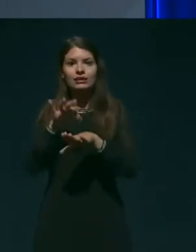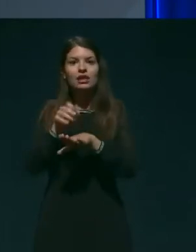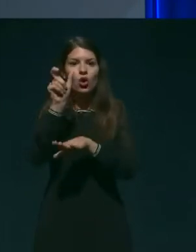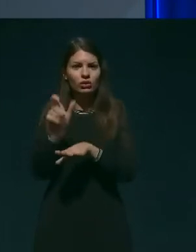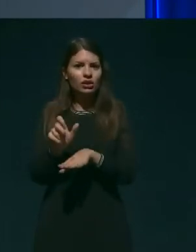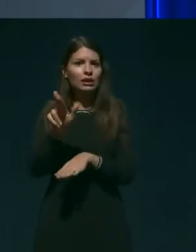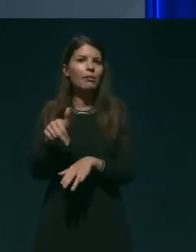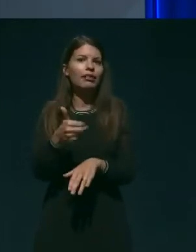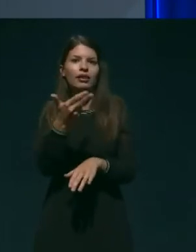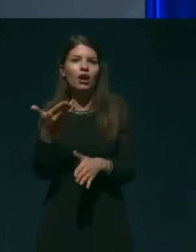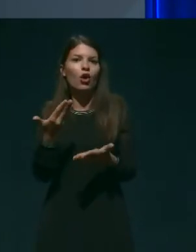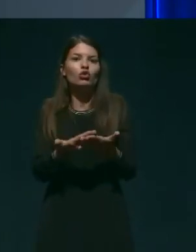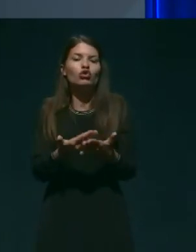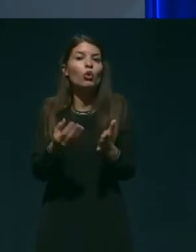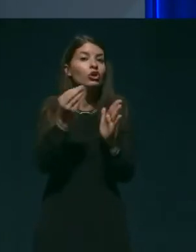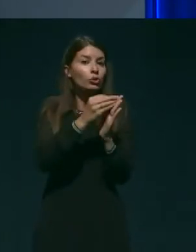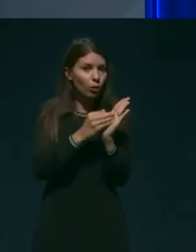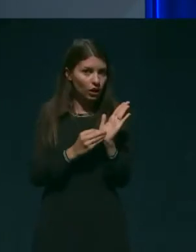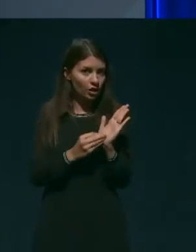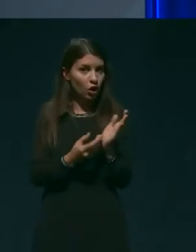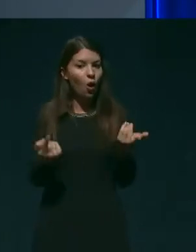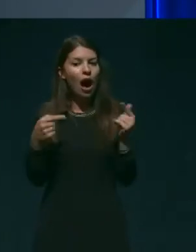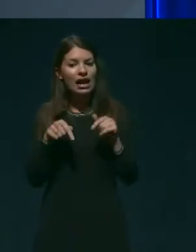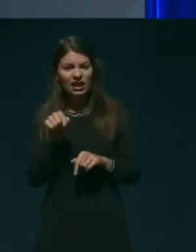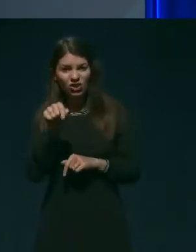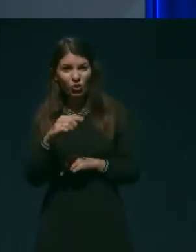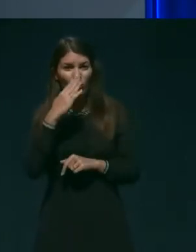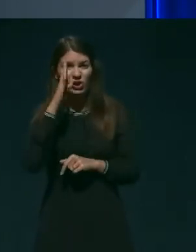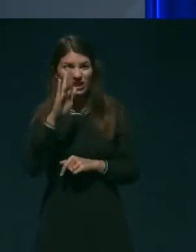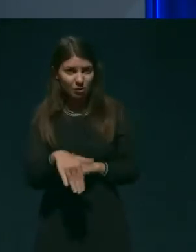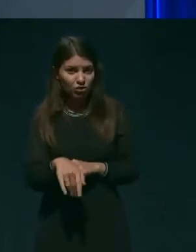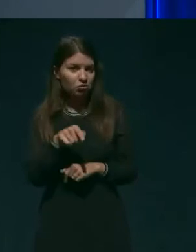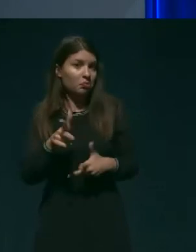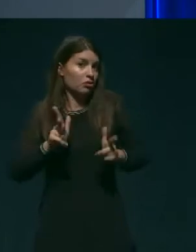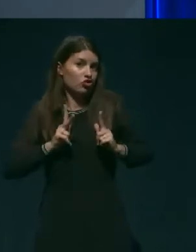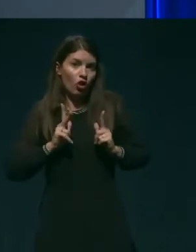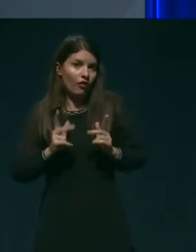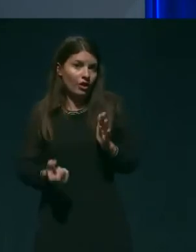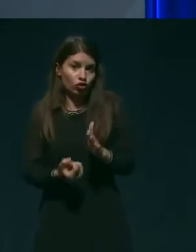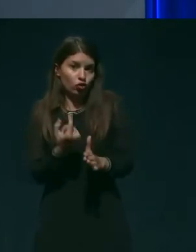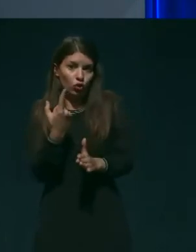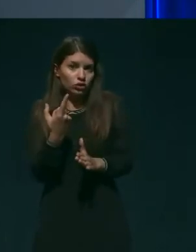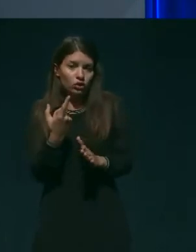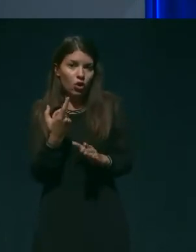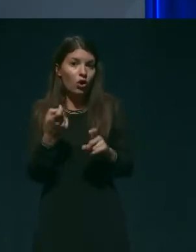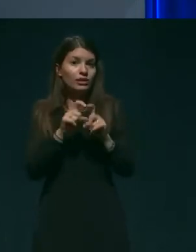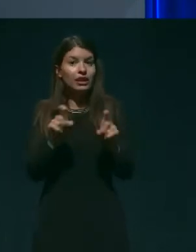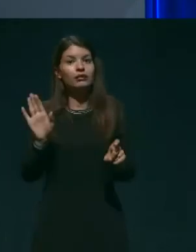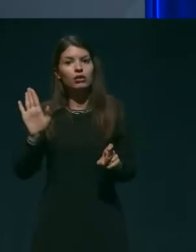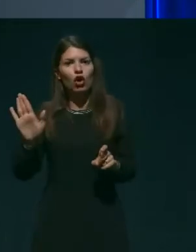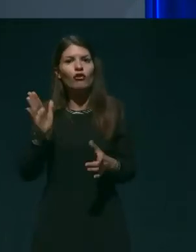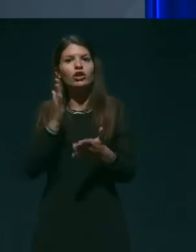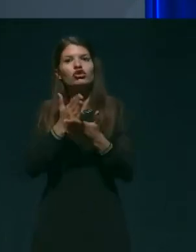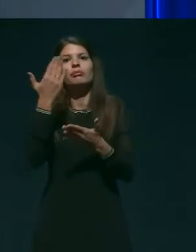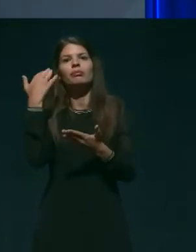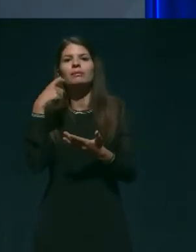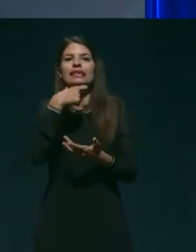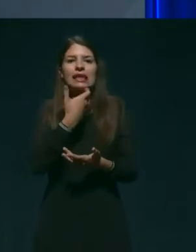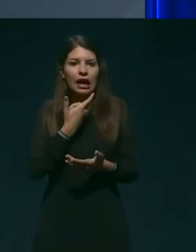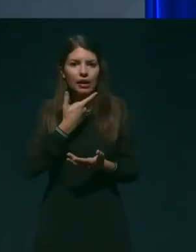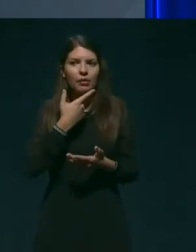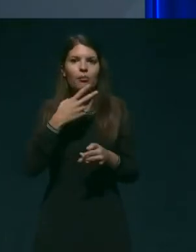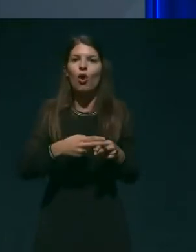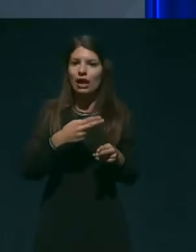tako, kot sem prej povedala, ali je to poslapšanje pričakovano poslapšanje v luči že obstoječe bolezni